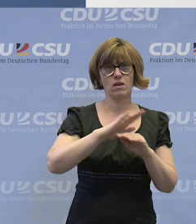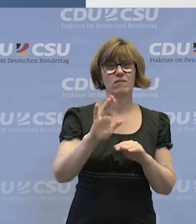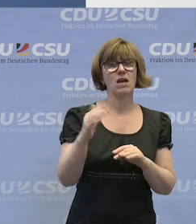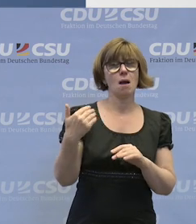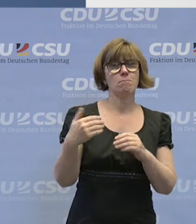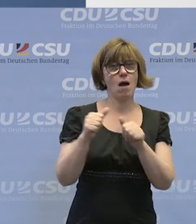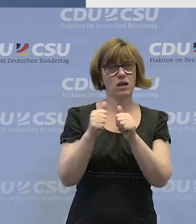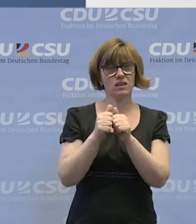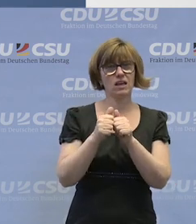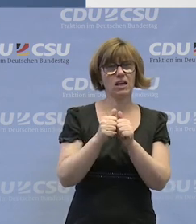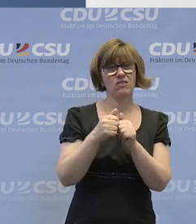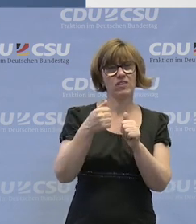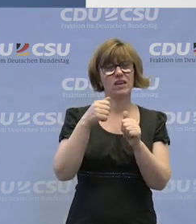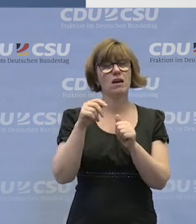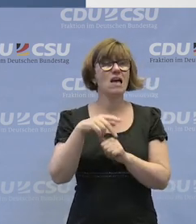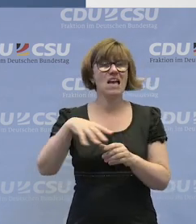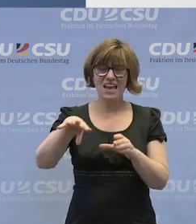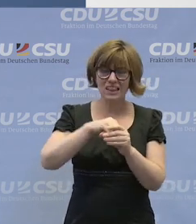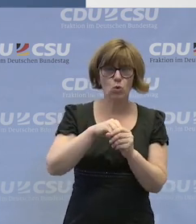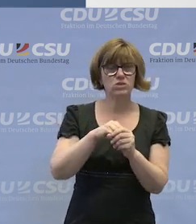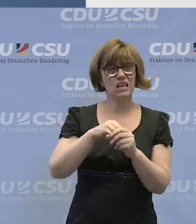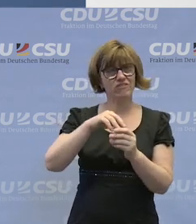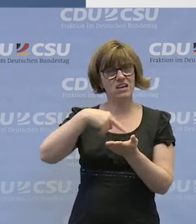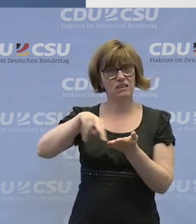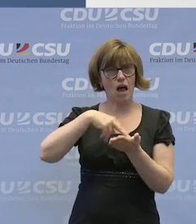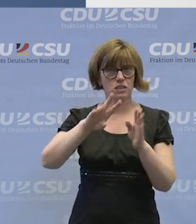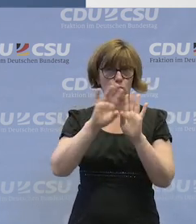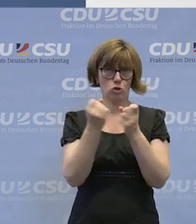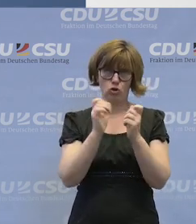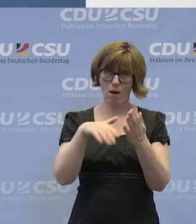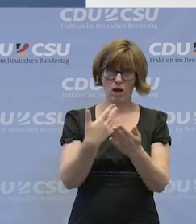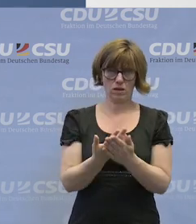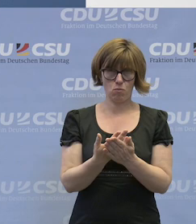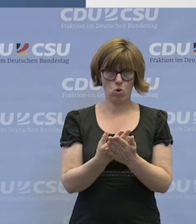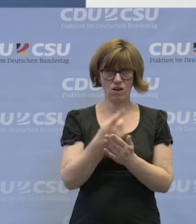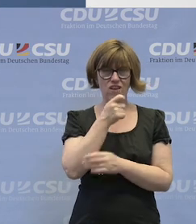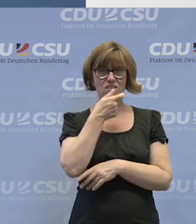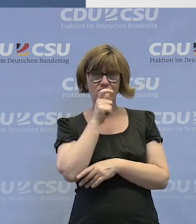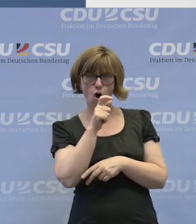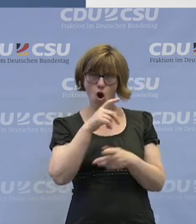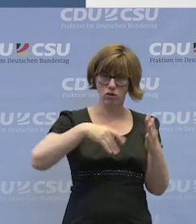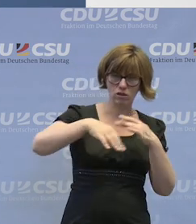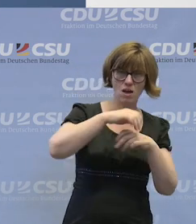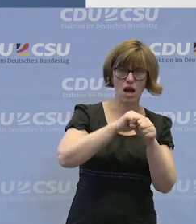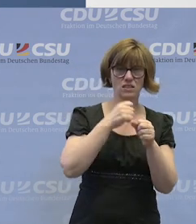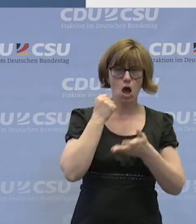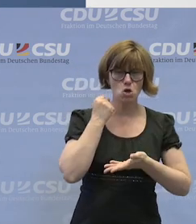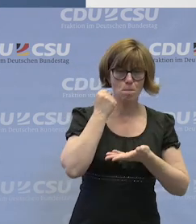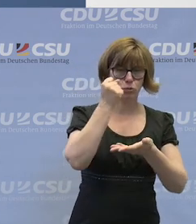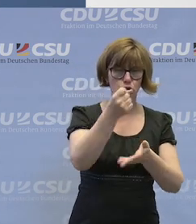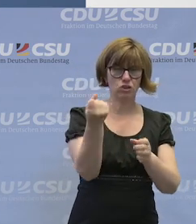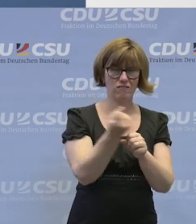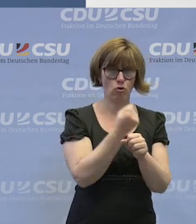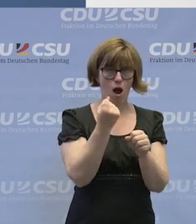Partnerin Silke Hüttl inklusive Tanzworkshops an. Wenn man ein bisschen mit dem Begriff spielen möchte, Budget für